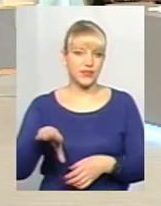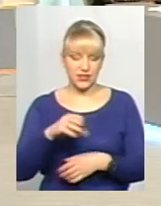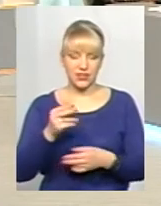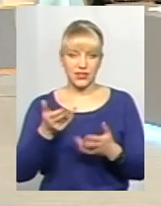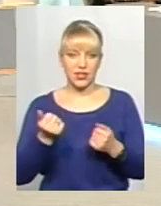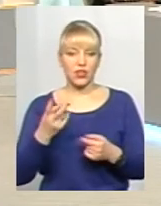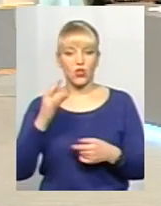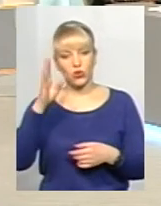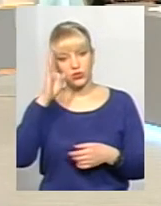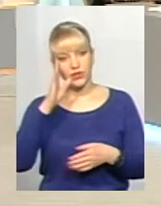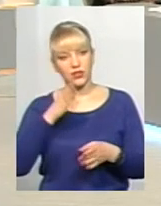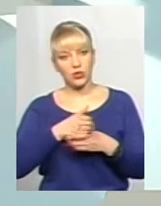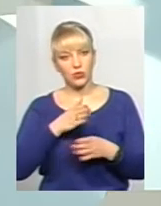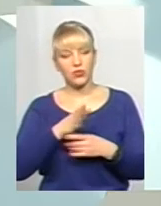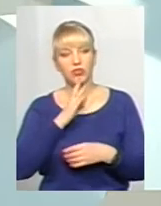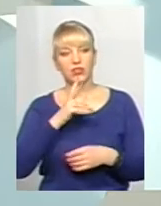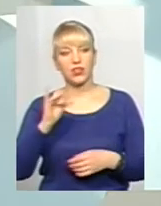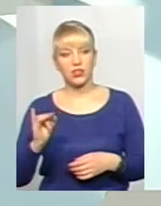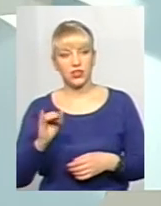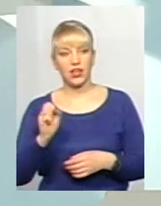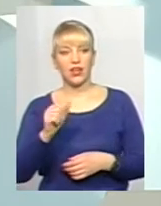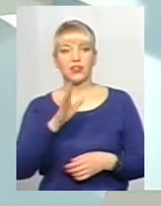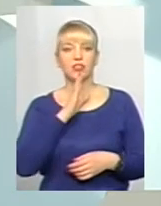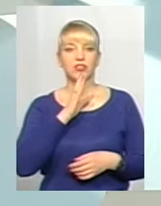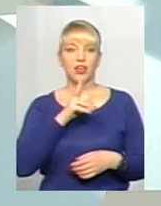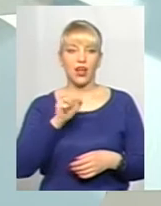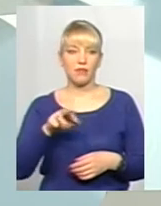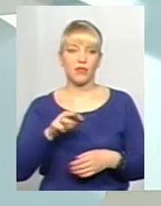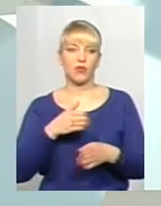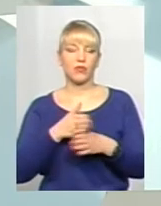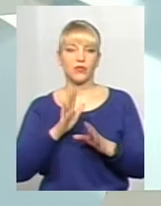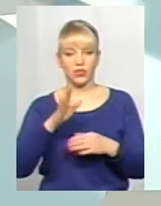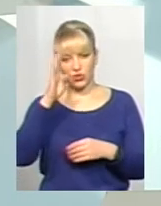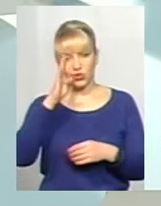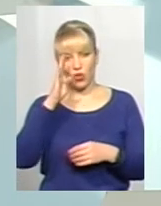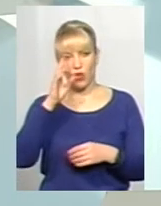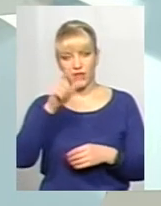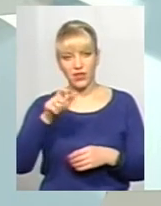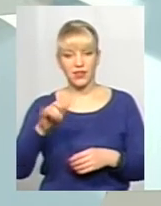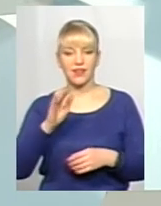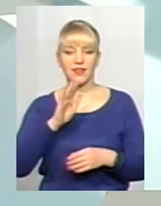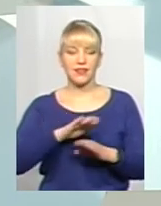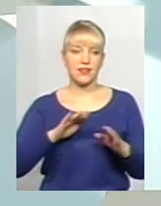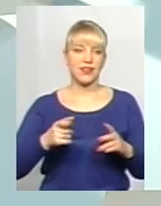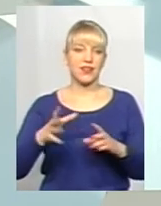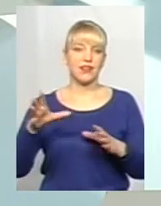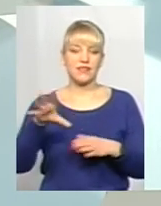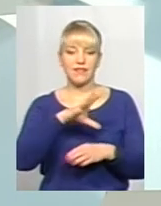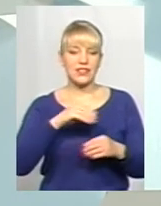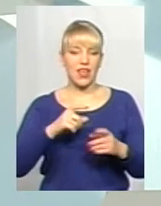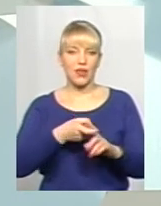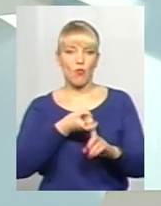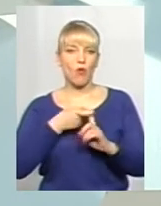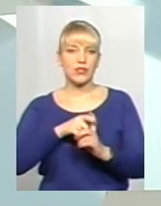чоловікам допомагають жінки, а жінкам допомагають їхні чоловіки і діти. Це взаємосв'язано. Немає різниці,